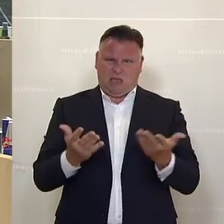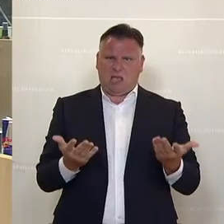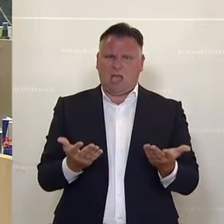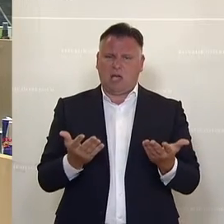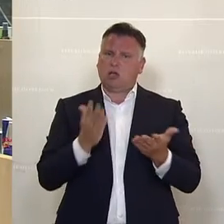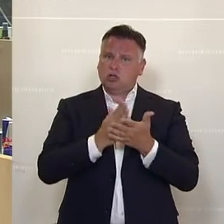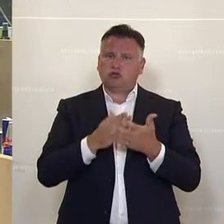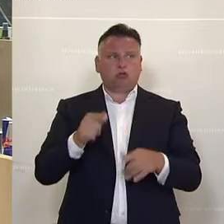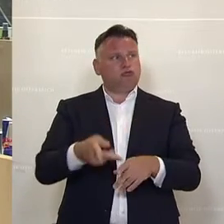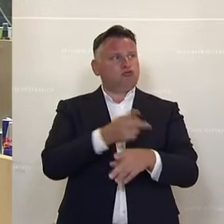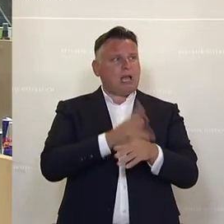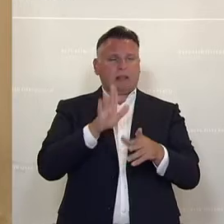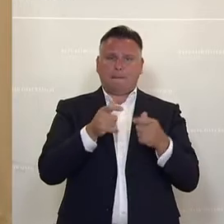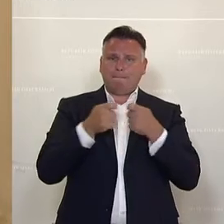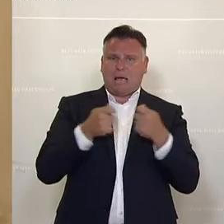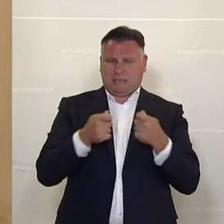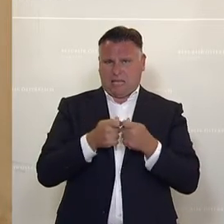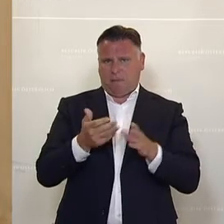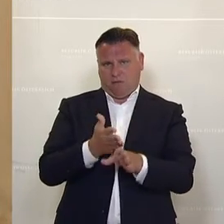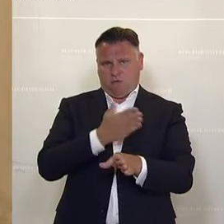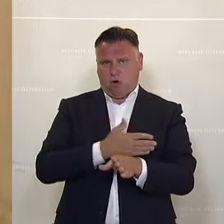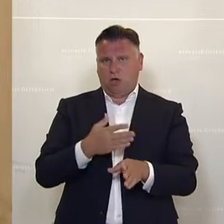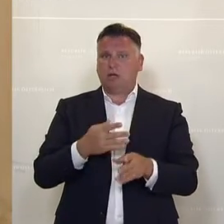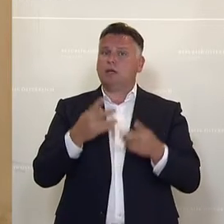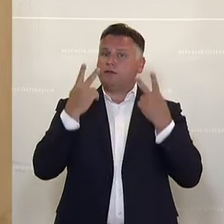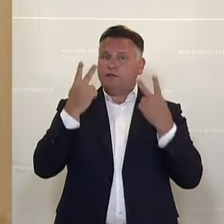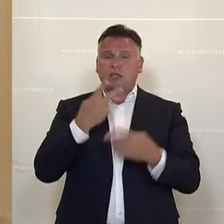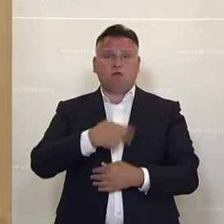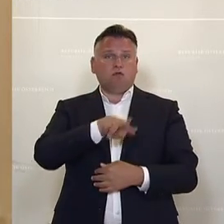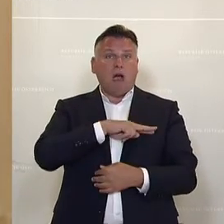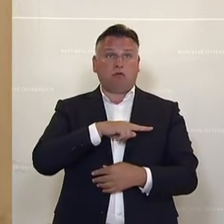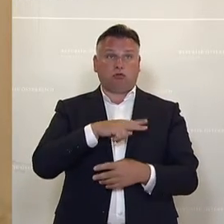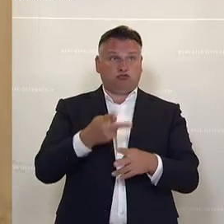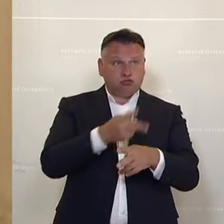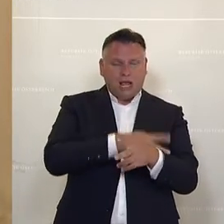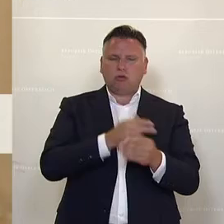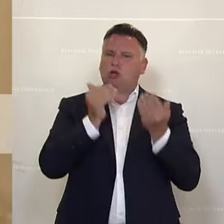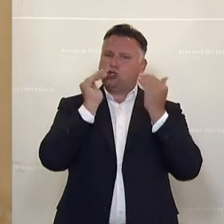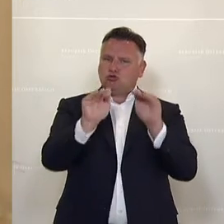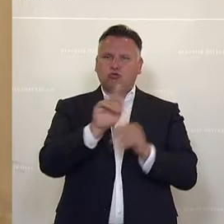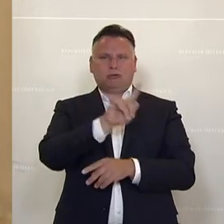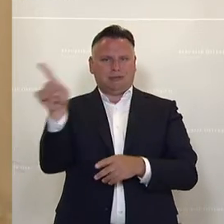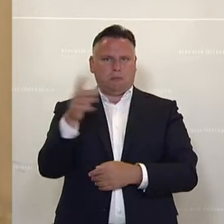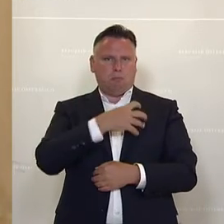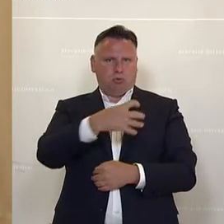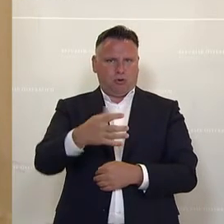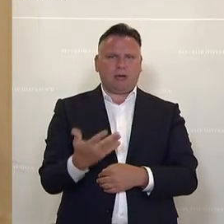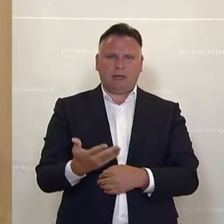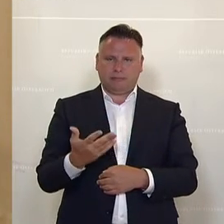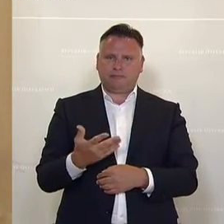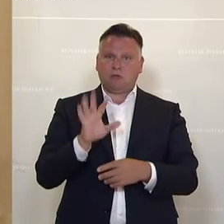Maßnahmen des Staates im Inneren. Ein starker, ein verantwortungsvoller Staat schützt seine Bürger. Politik und